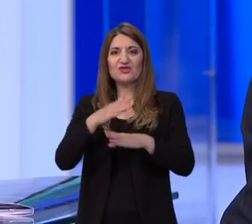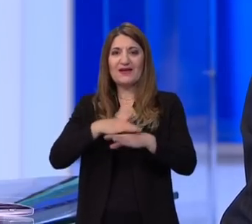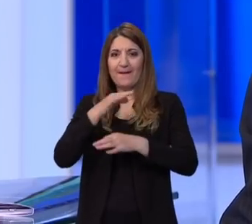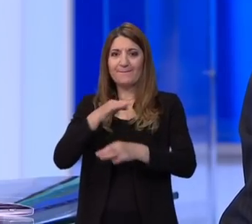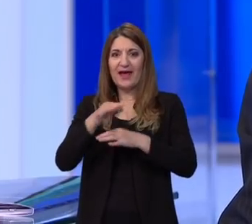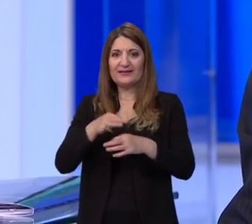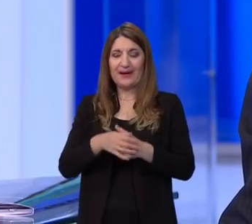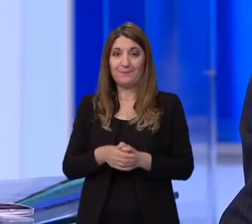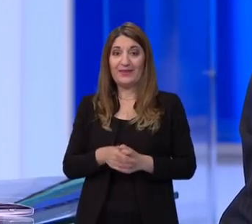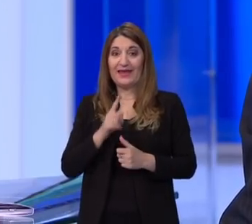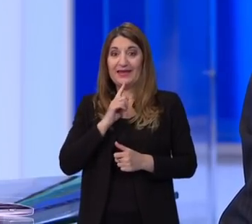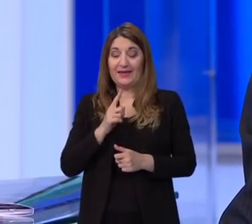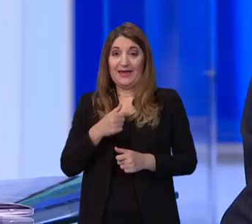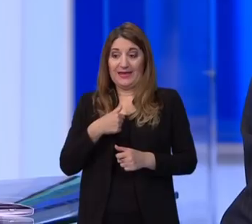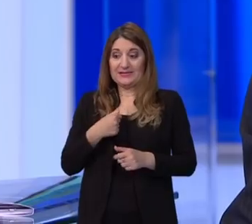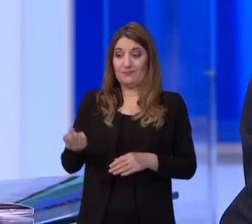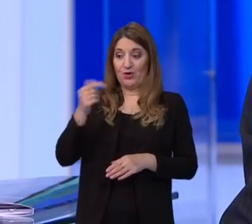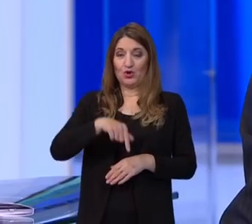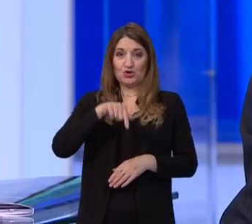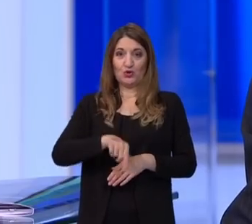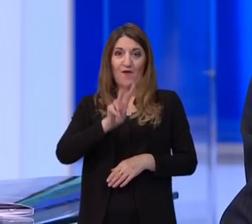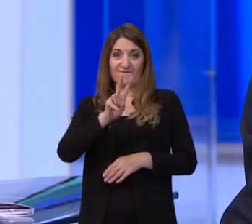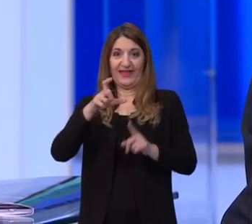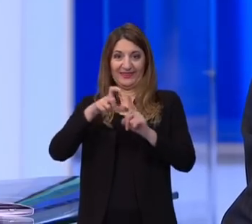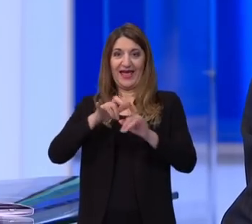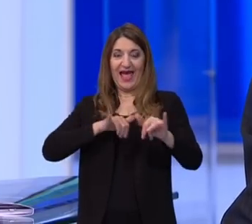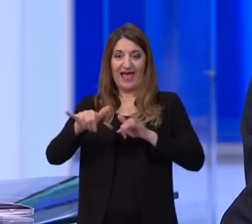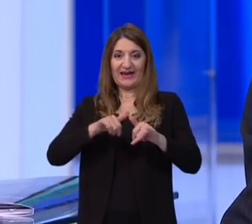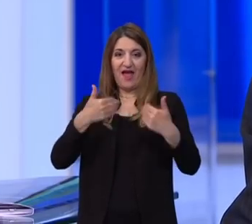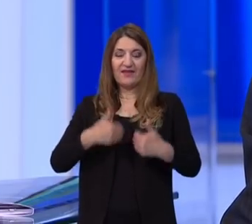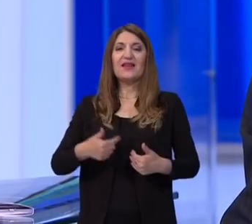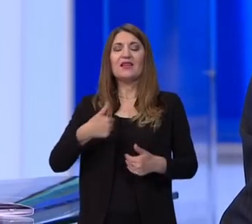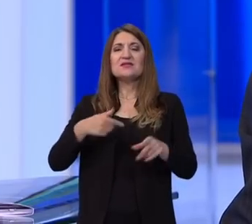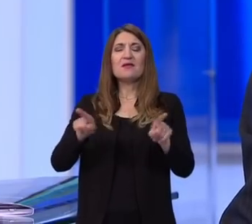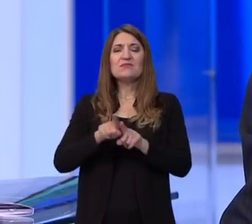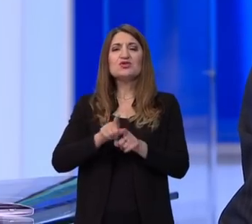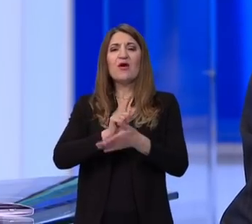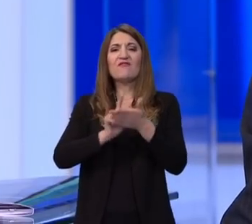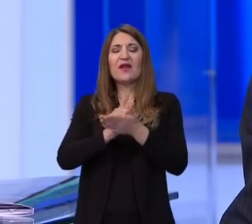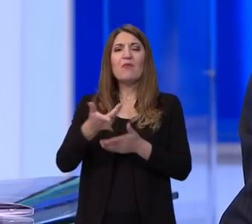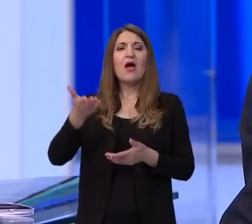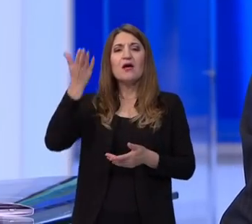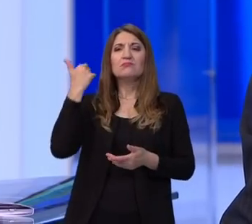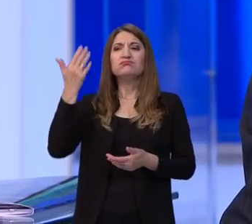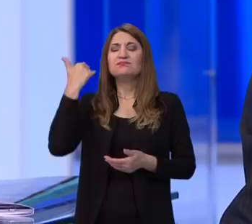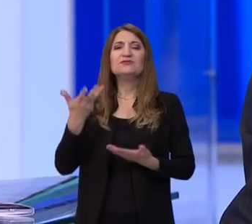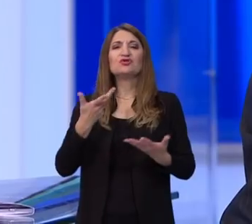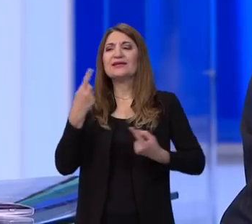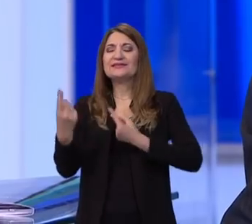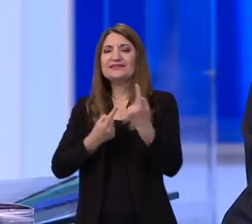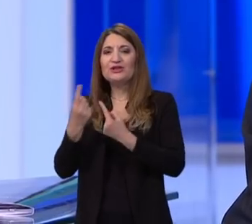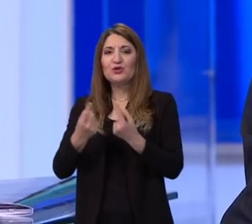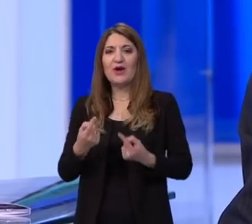prijedno što sam došao na mjesto vede ravnatelja, ja sam i u svojim bivšim nekim situacijama,